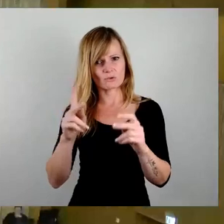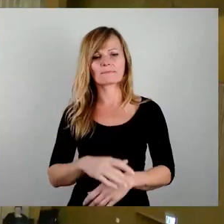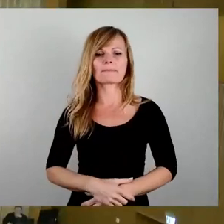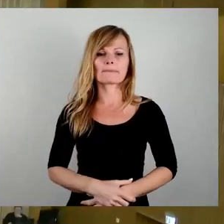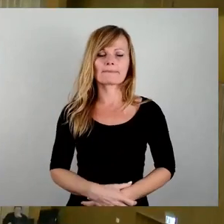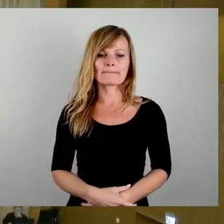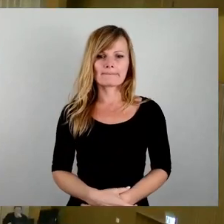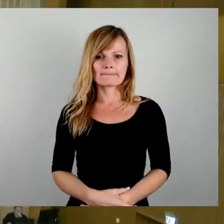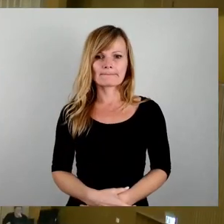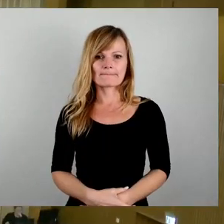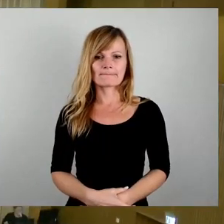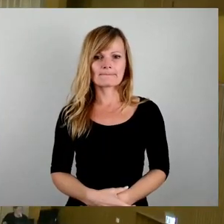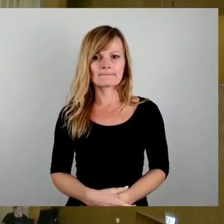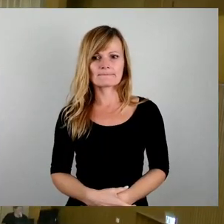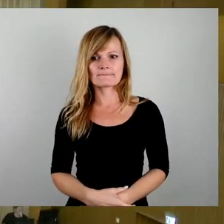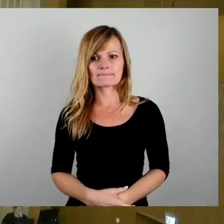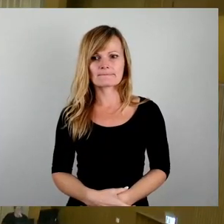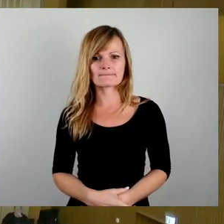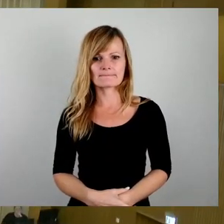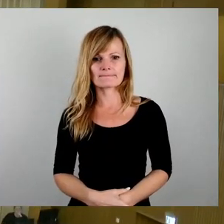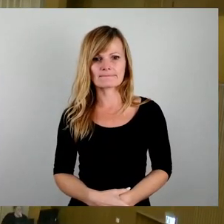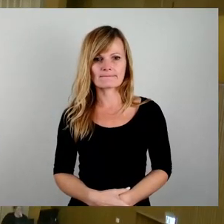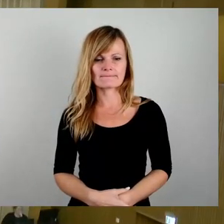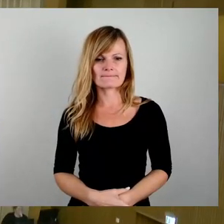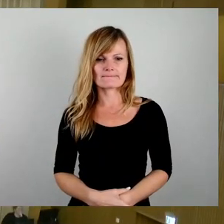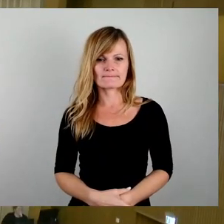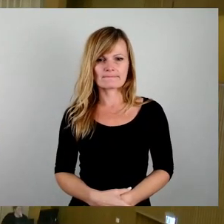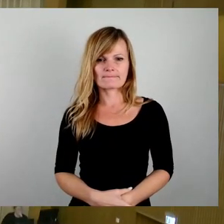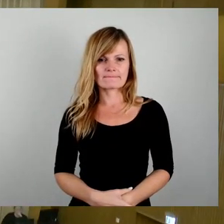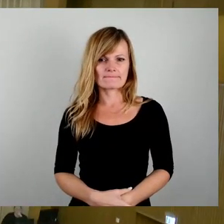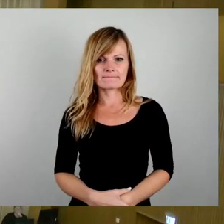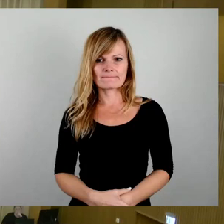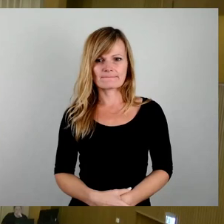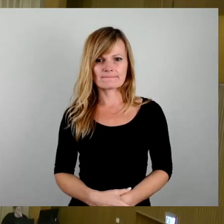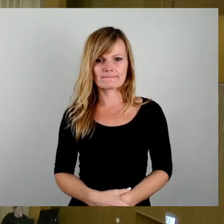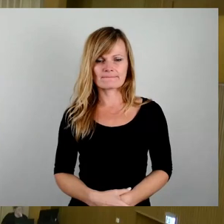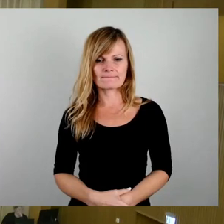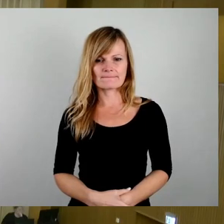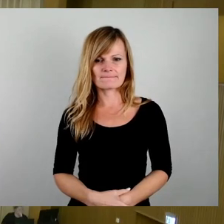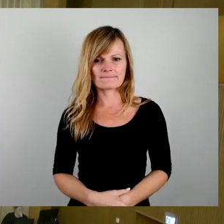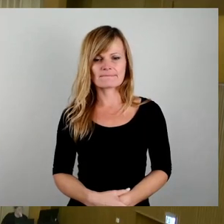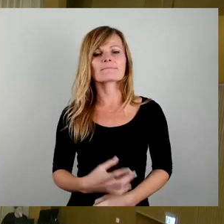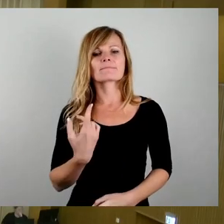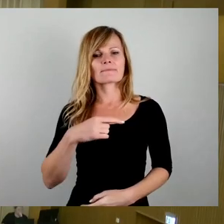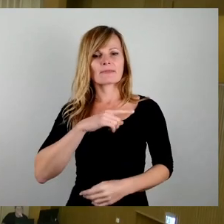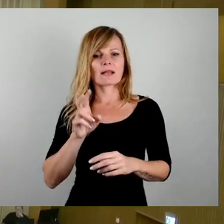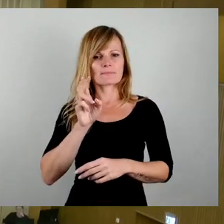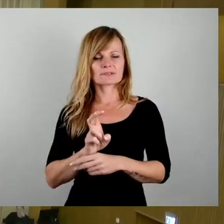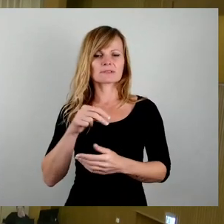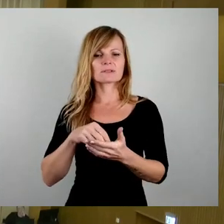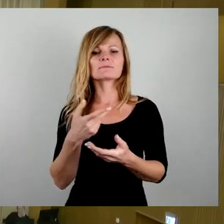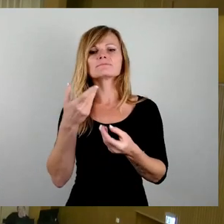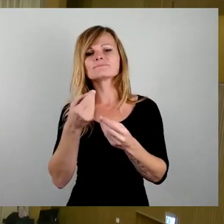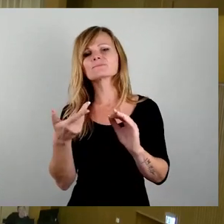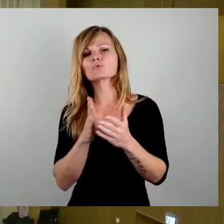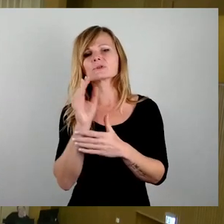So, wir haben weitere Wortmeldungen, Herr Hans und dann Herr Lommel. Ich würde gleich vom Platz reden. Ich wollte nur noch mal ein